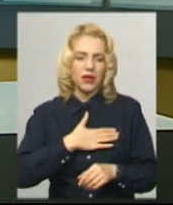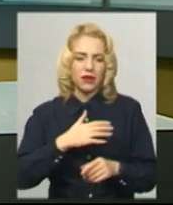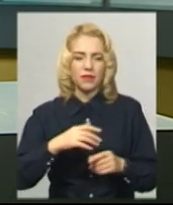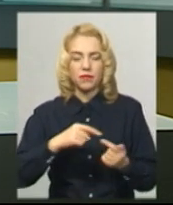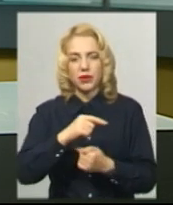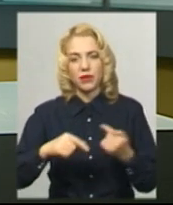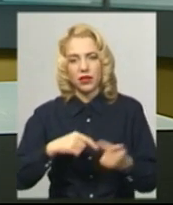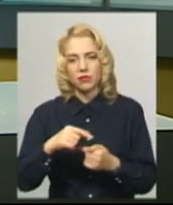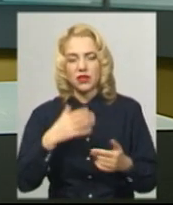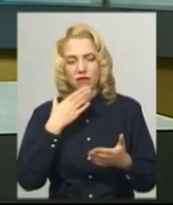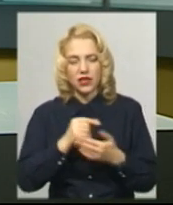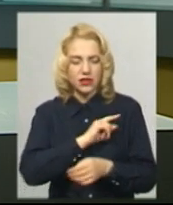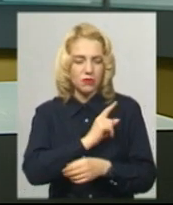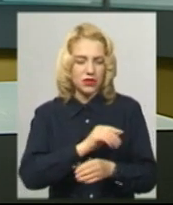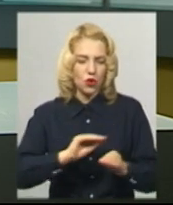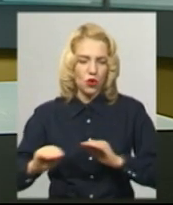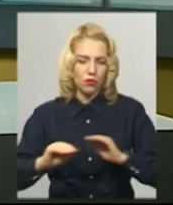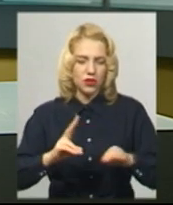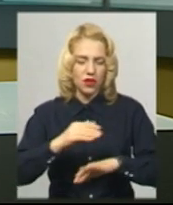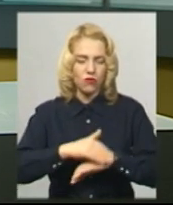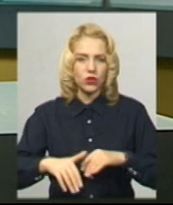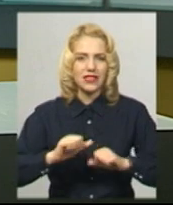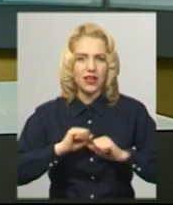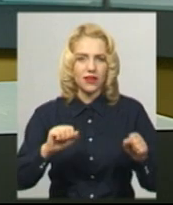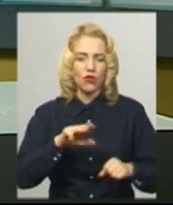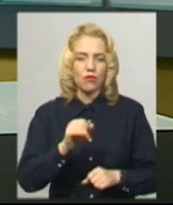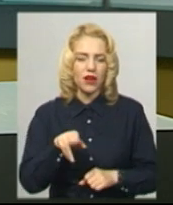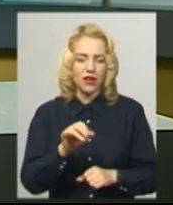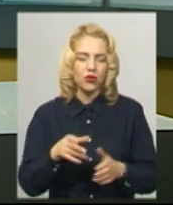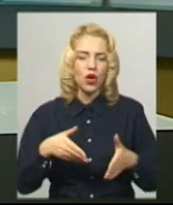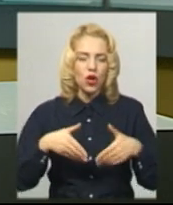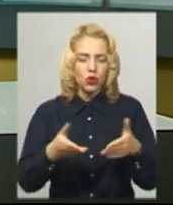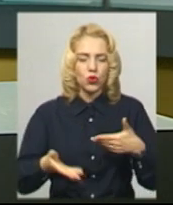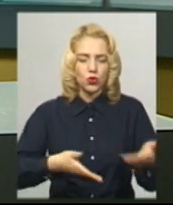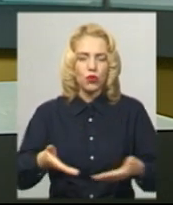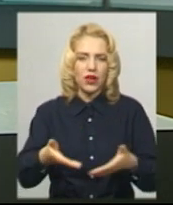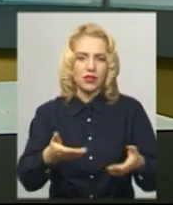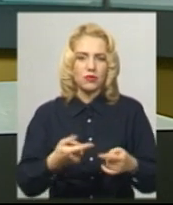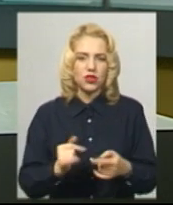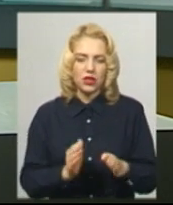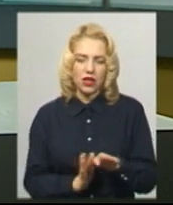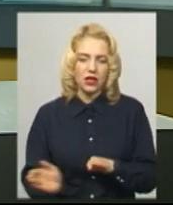облаштував на кільцевій вулиці Героїв Майдану тротуари для пішоходів та кишені для автівок.